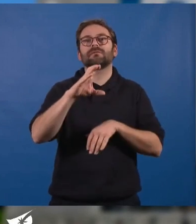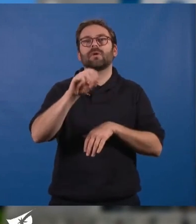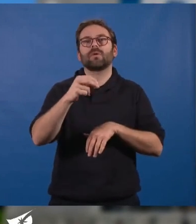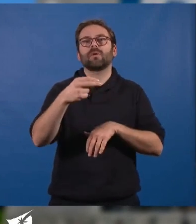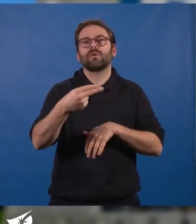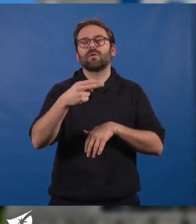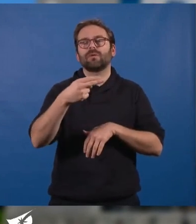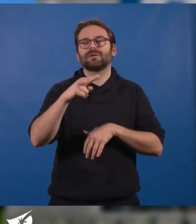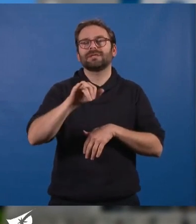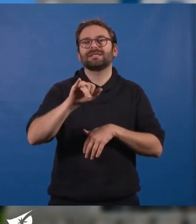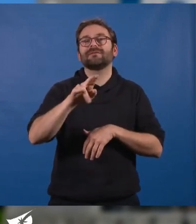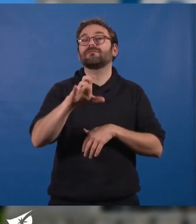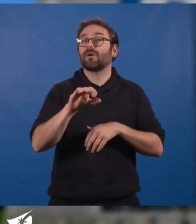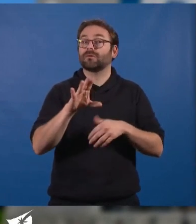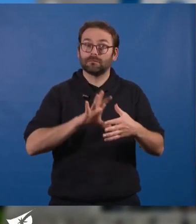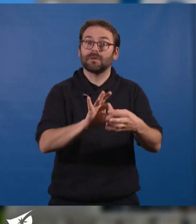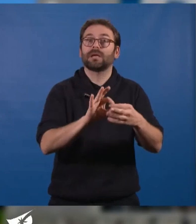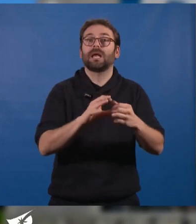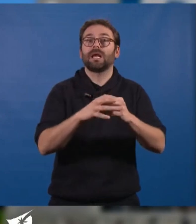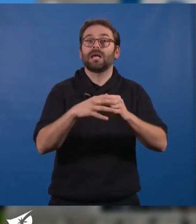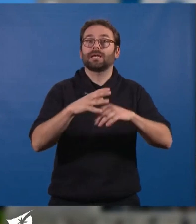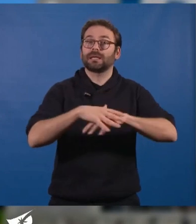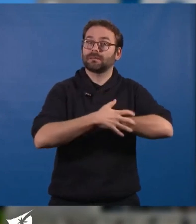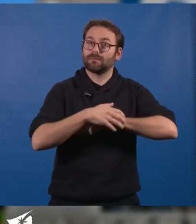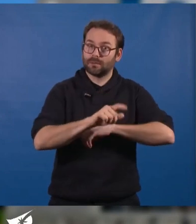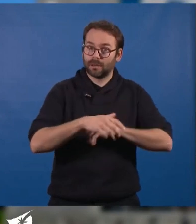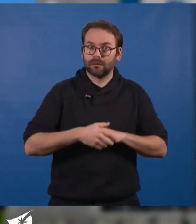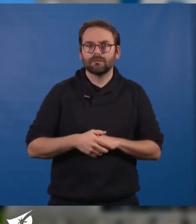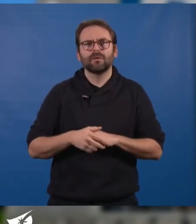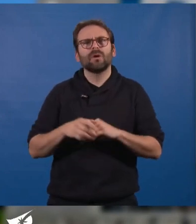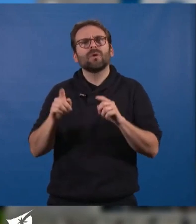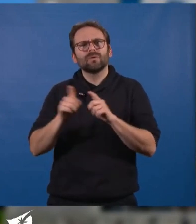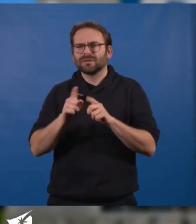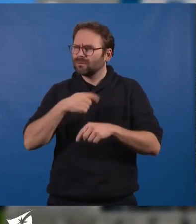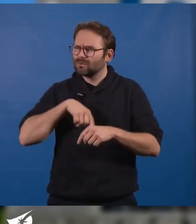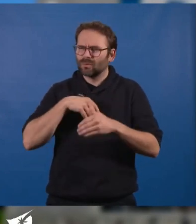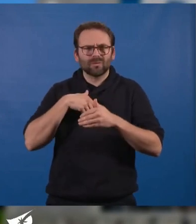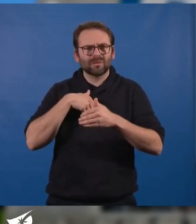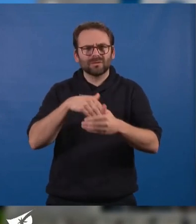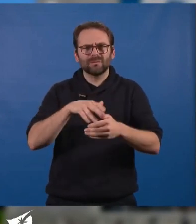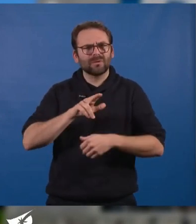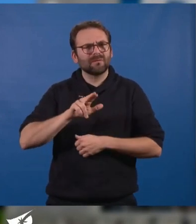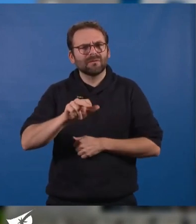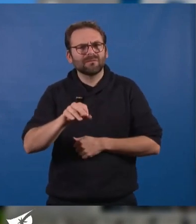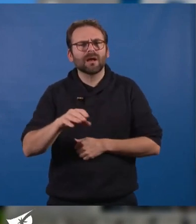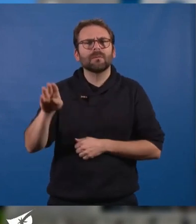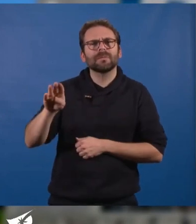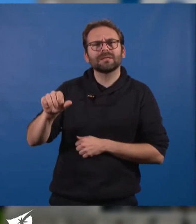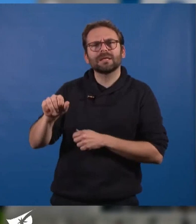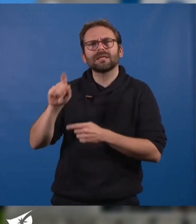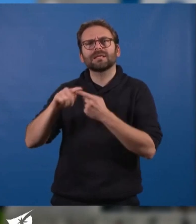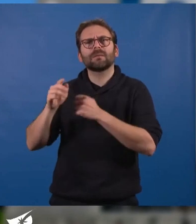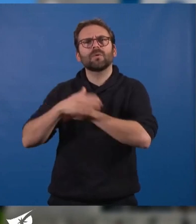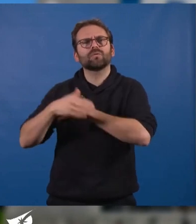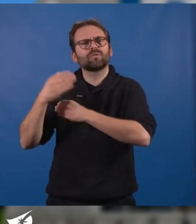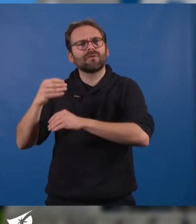nos quartiers populaires, que nous allons continuer, BASEM AC a parlé des sauvages, en donnant